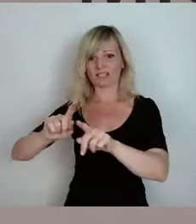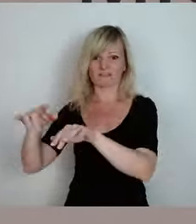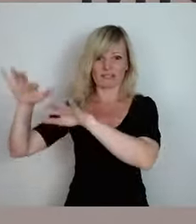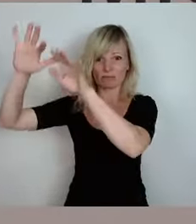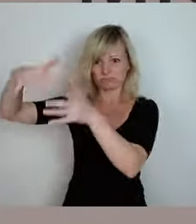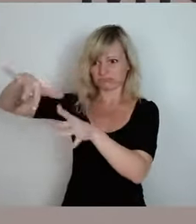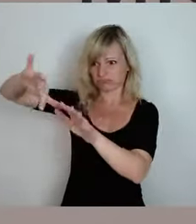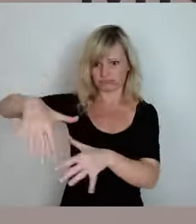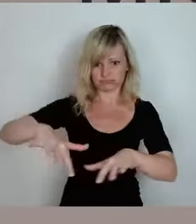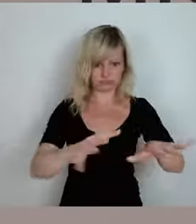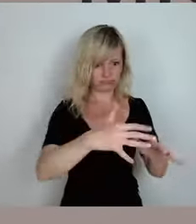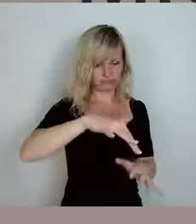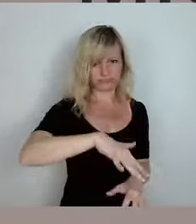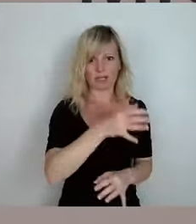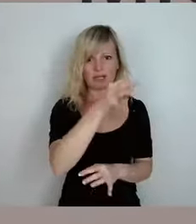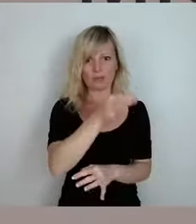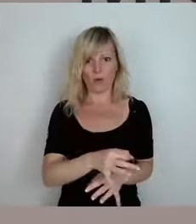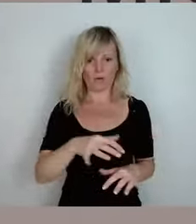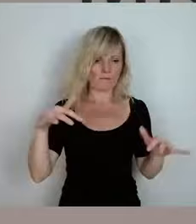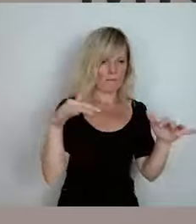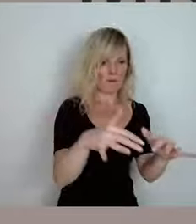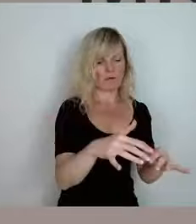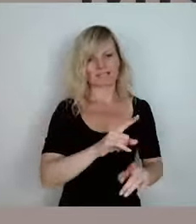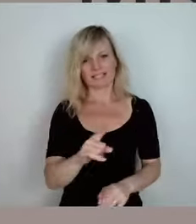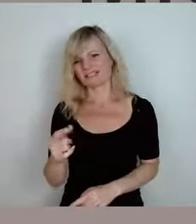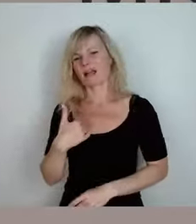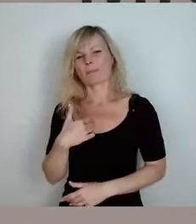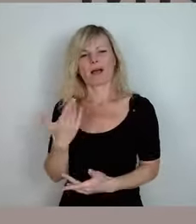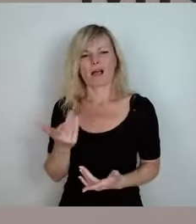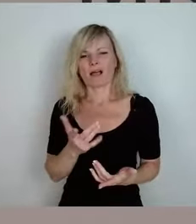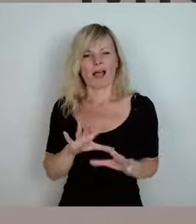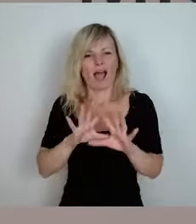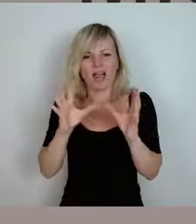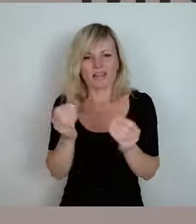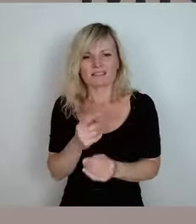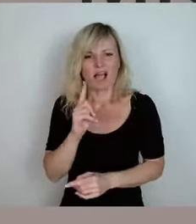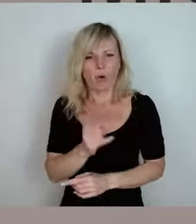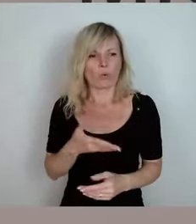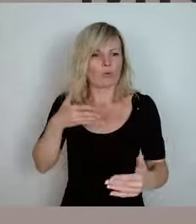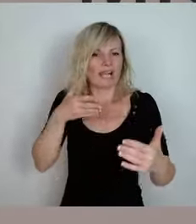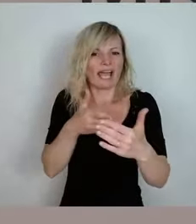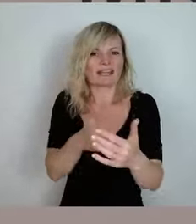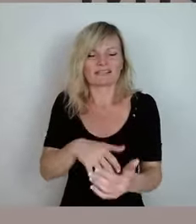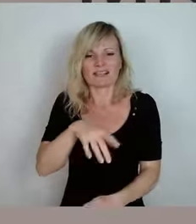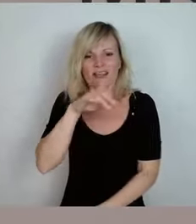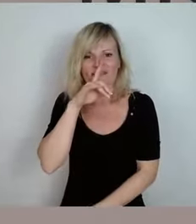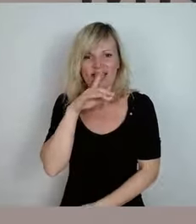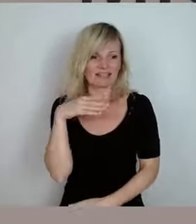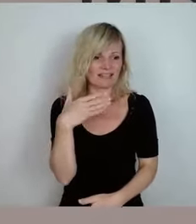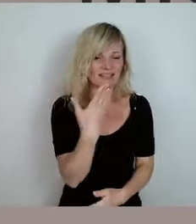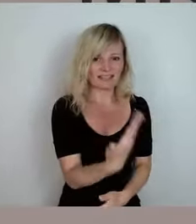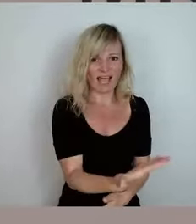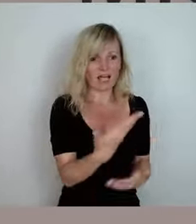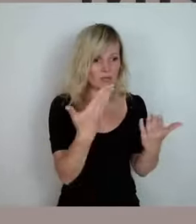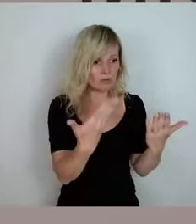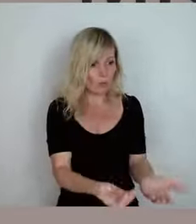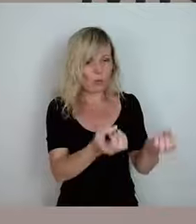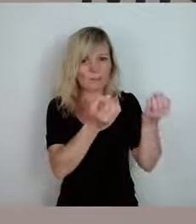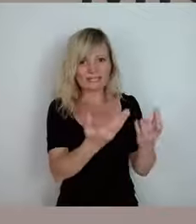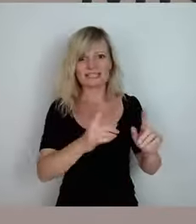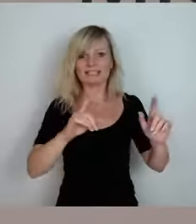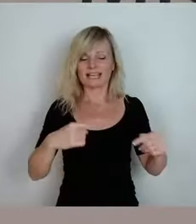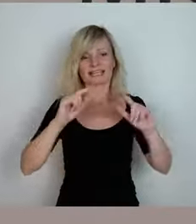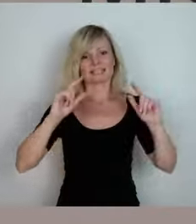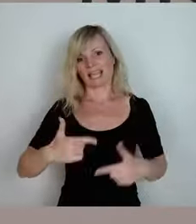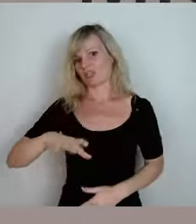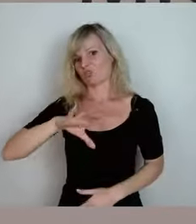nur alles ist endlich. Auch das haben wir doch hier gesehen. Wir wissen, wenn es an einer gewissen Stelle auftritt, gibt es keine Chance. Jetzt wird man,